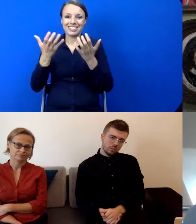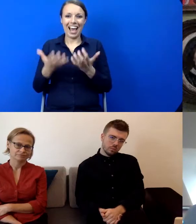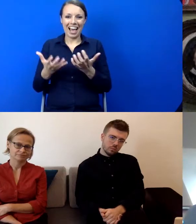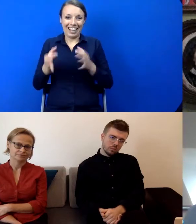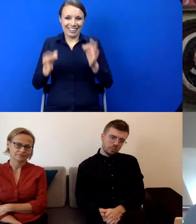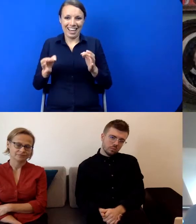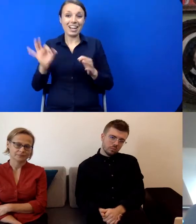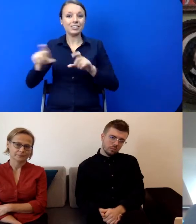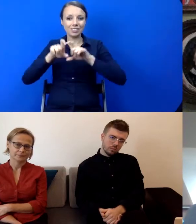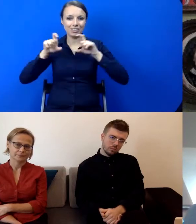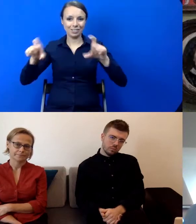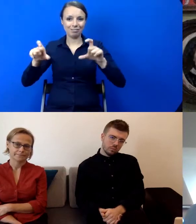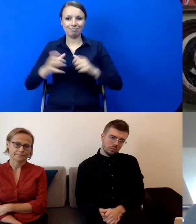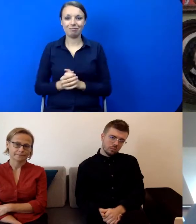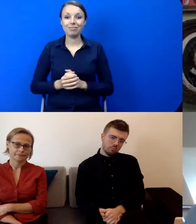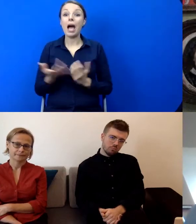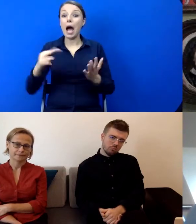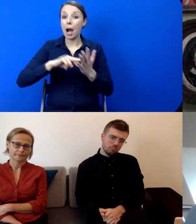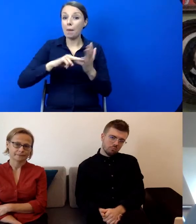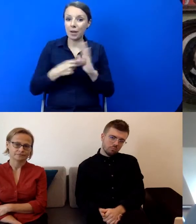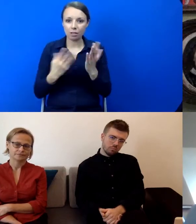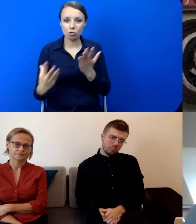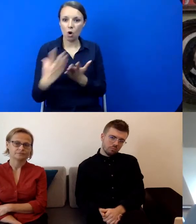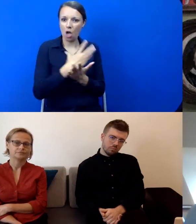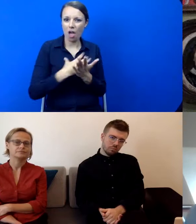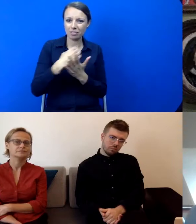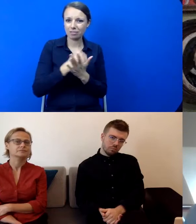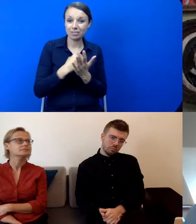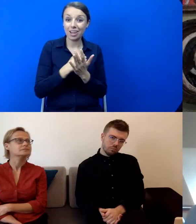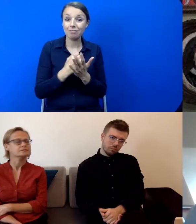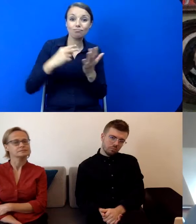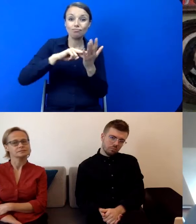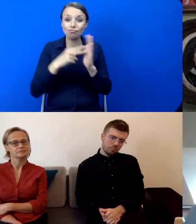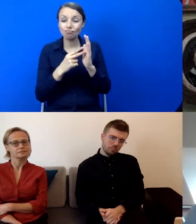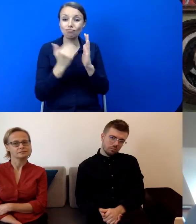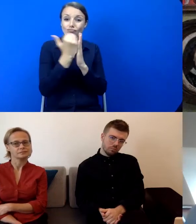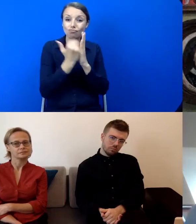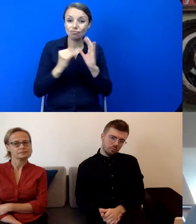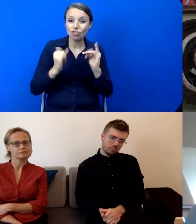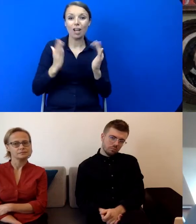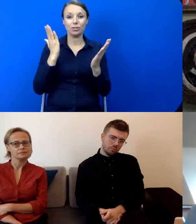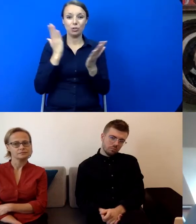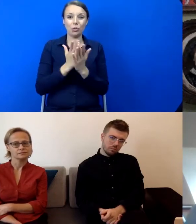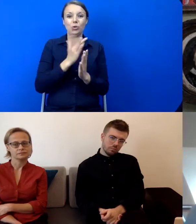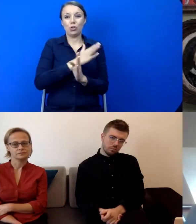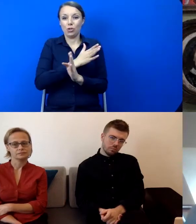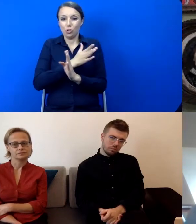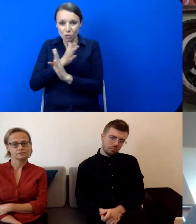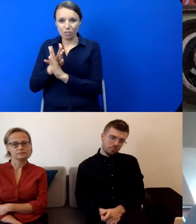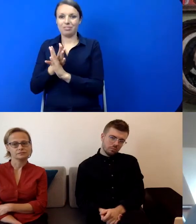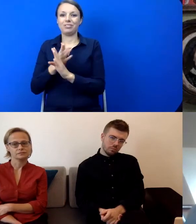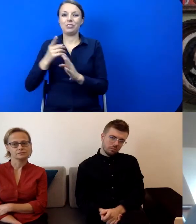plan na budowę tej kolekcji właściwie od tego czasu powstał, że mamy zbierać i